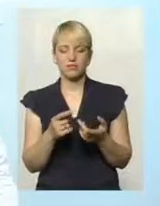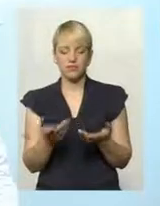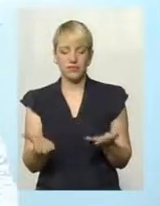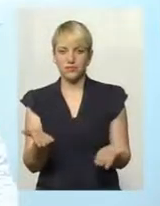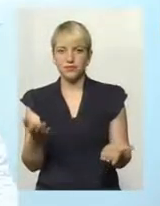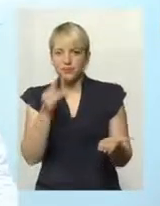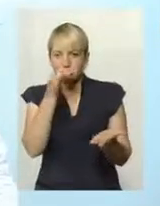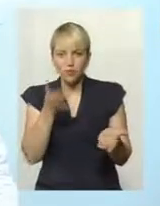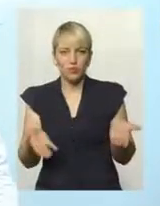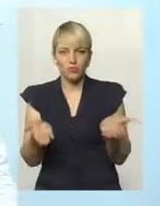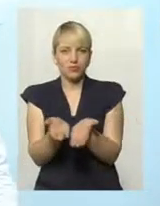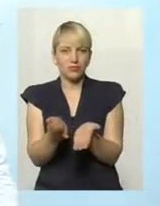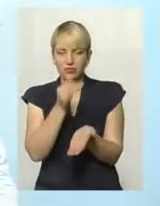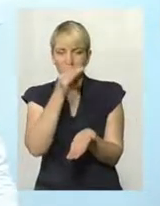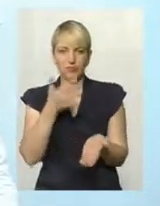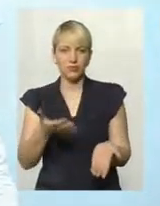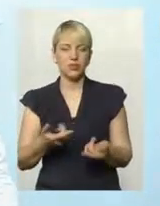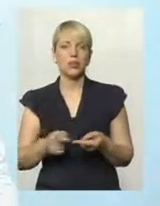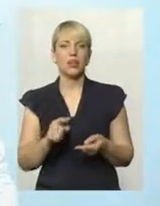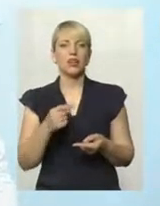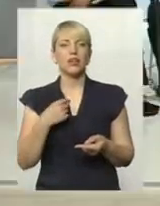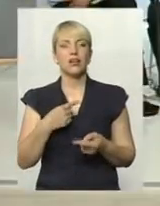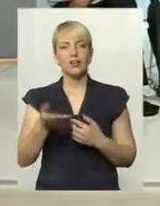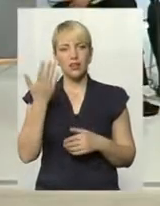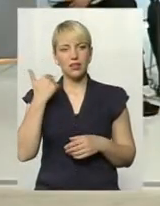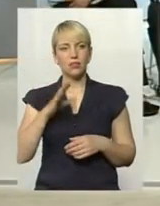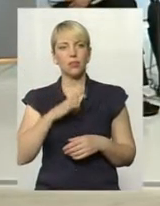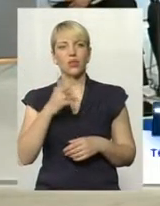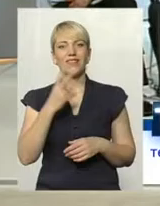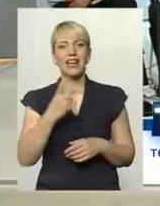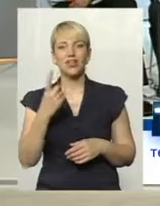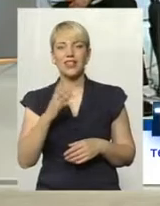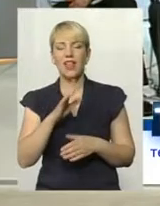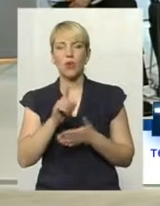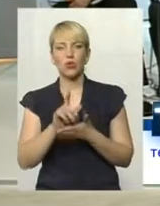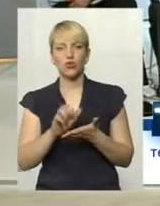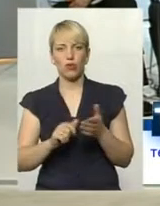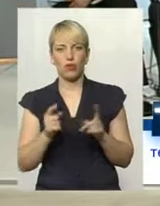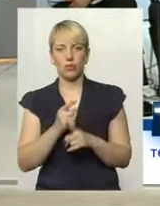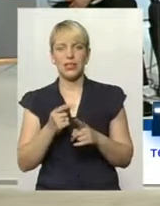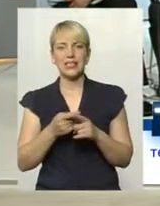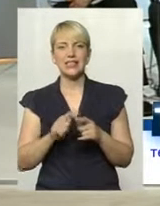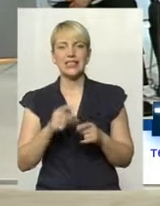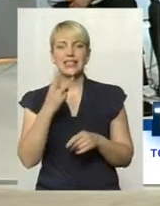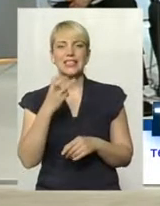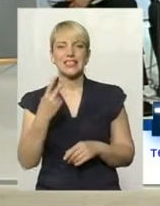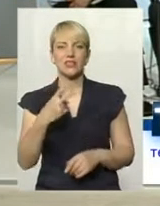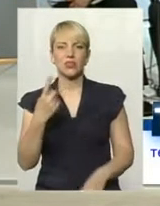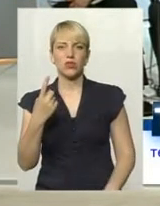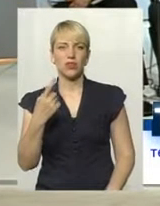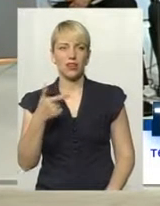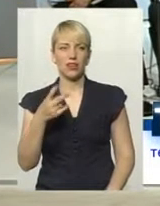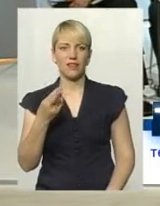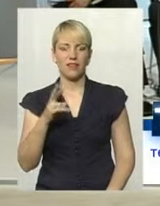зовсім співмірні речі. Раніше в нас було, ви награли, 21-й податковий мінім. Це 300, це десятки кращих, 321 гривня.